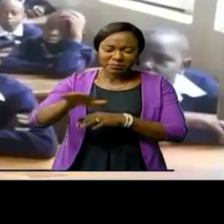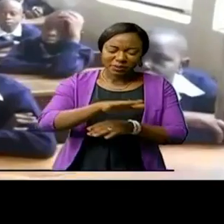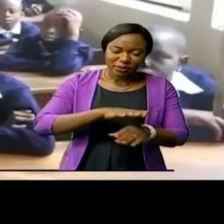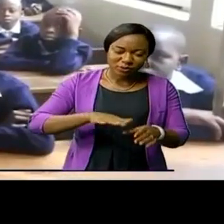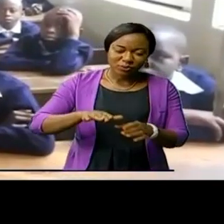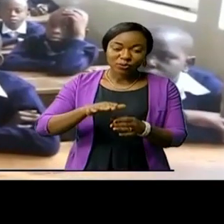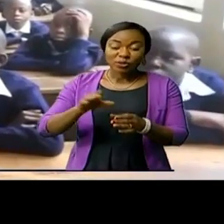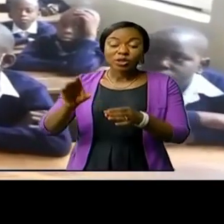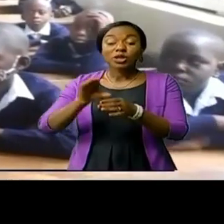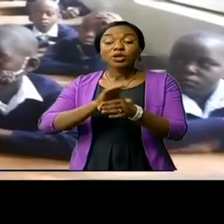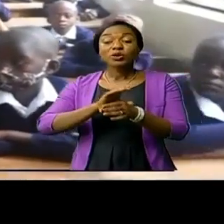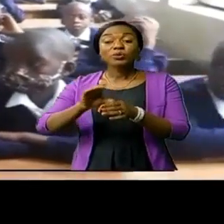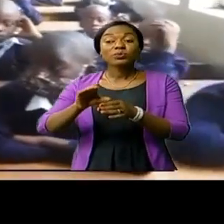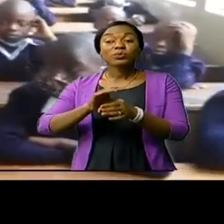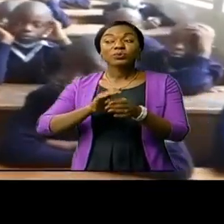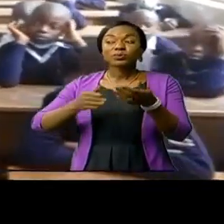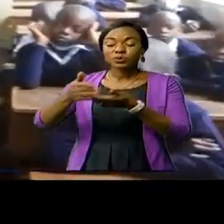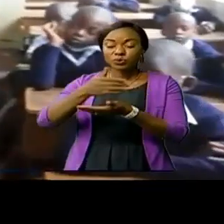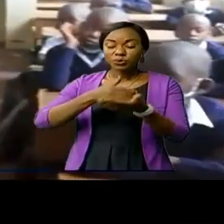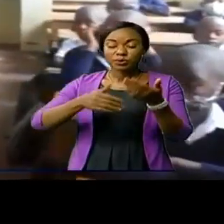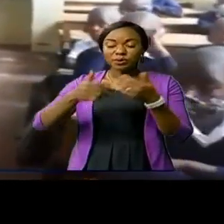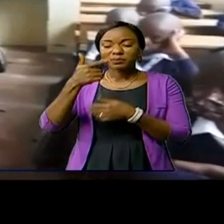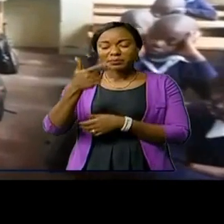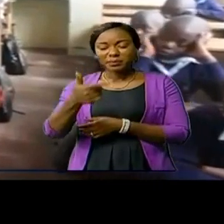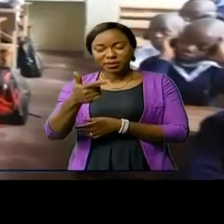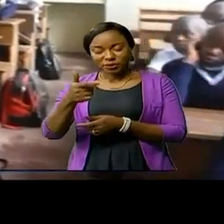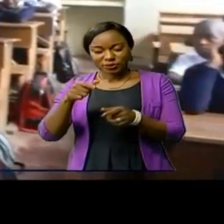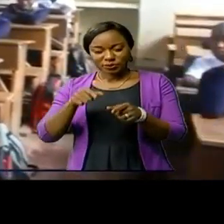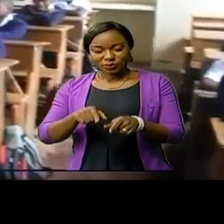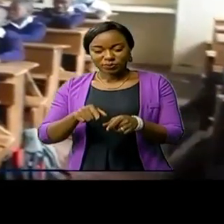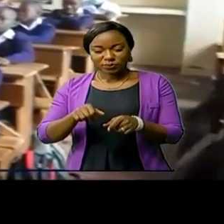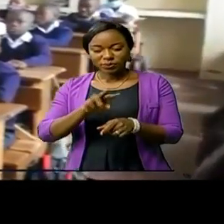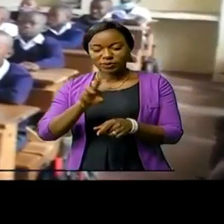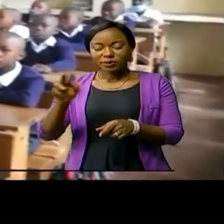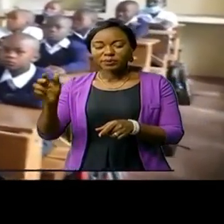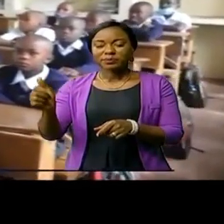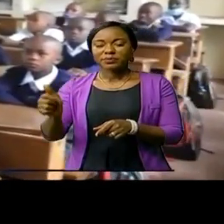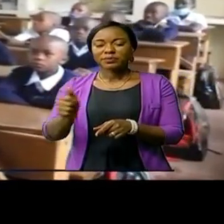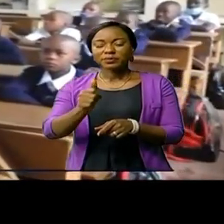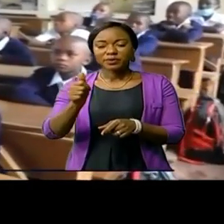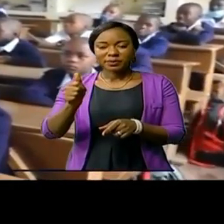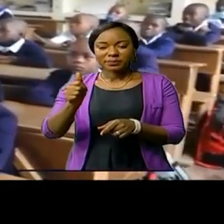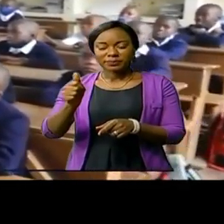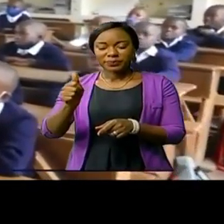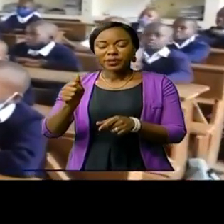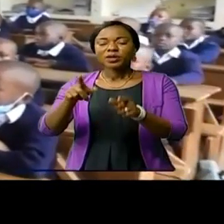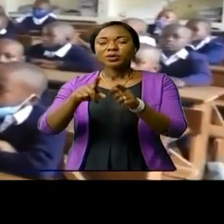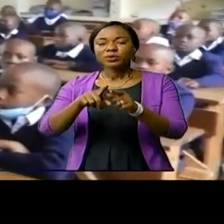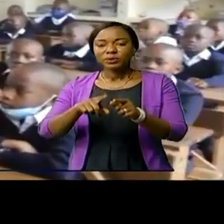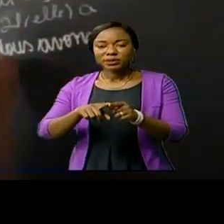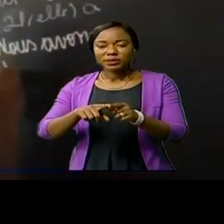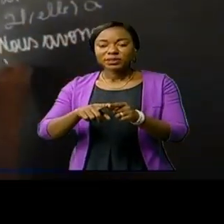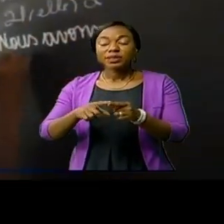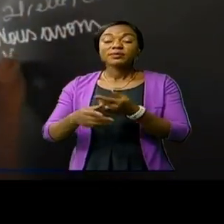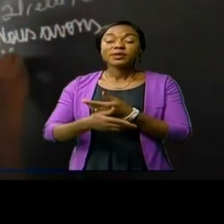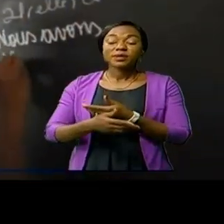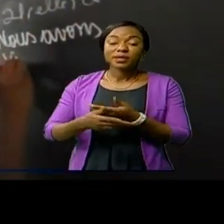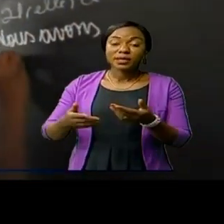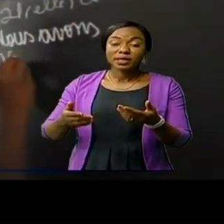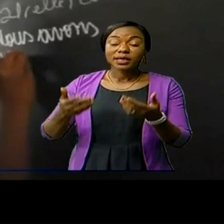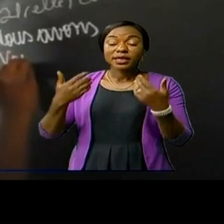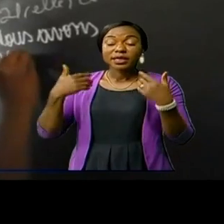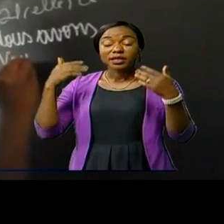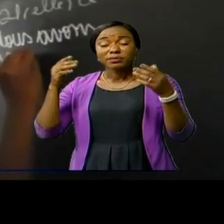ont bel et bien démarré ce mardi 2 novembre 2021 dans toutes les écoles qui étaient concernées par ce mouvement de grève. Cette